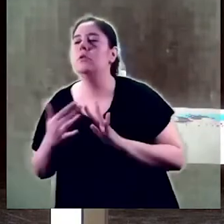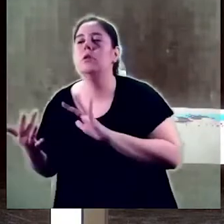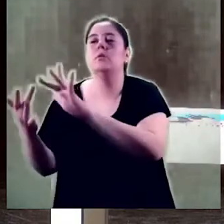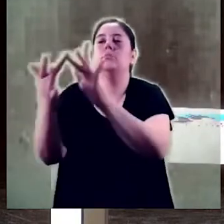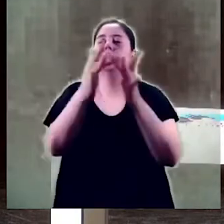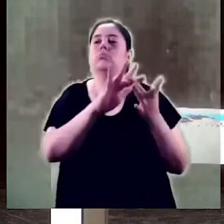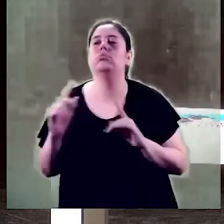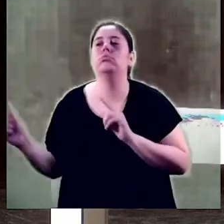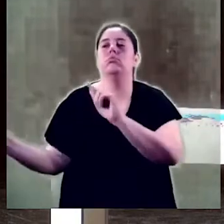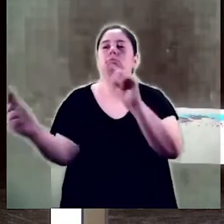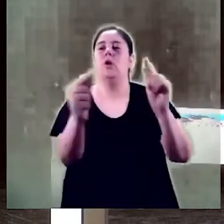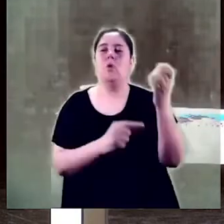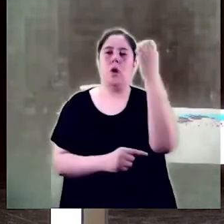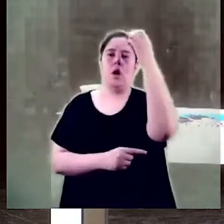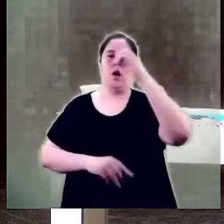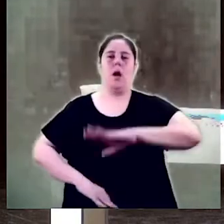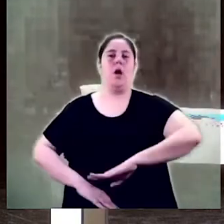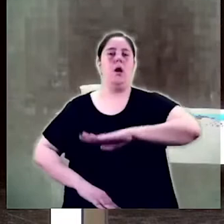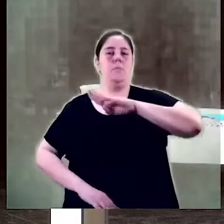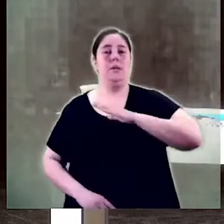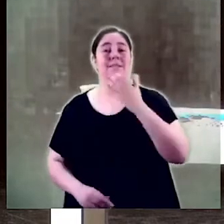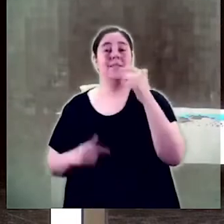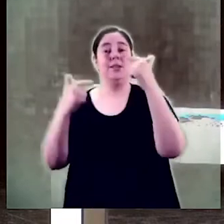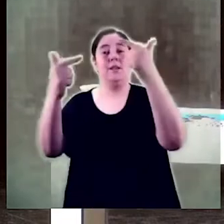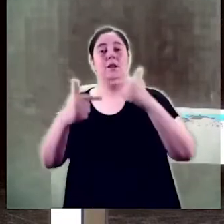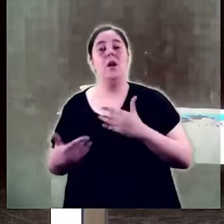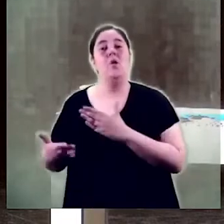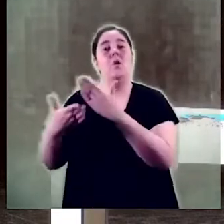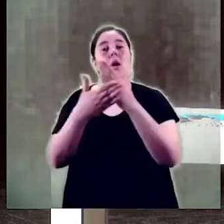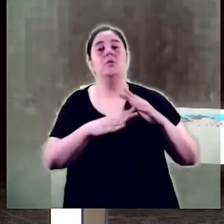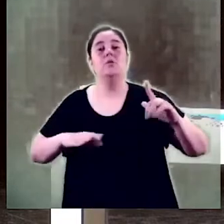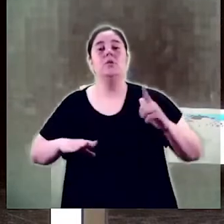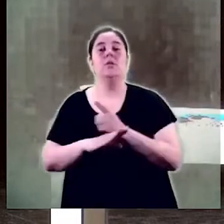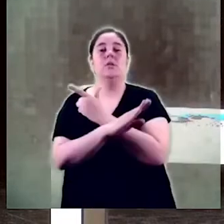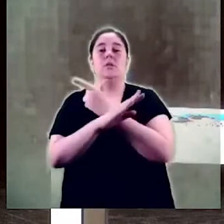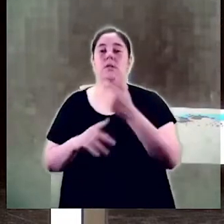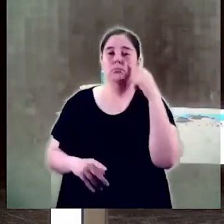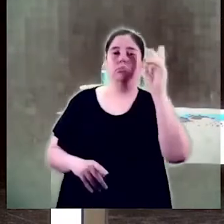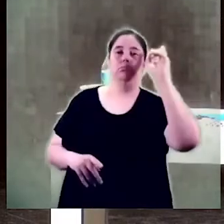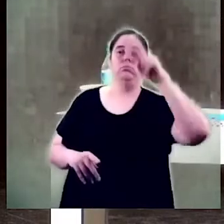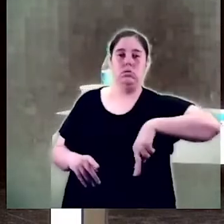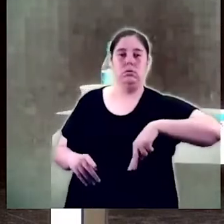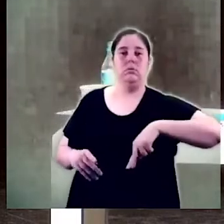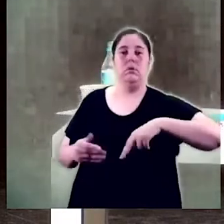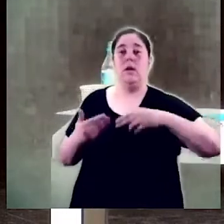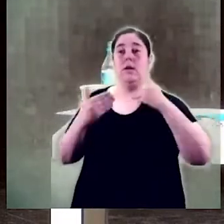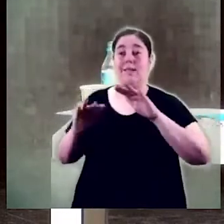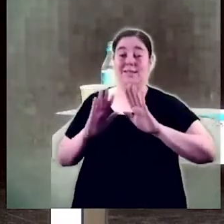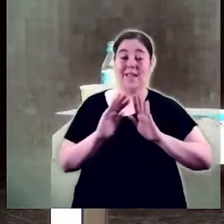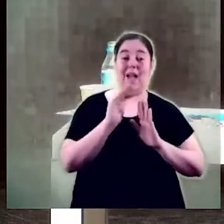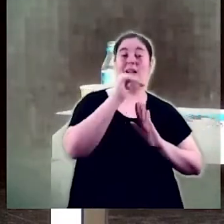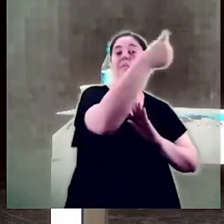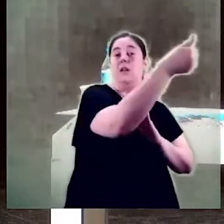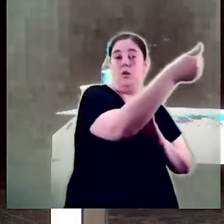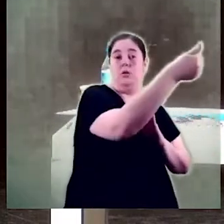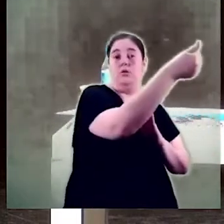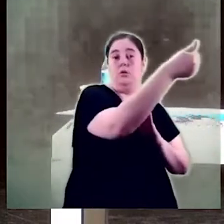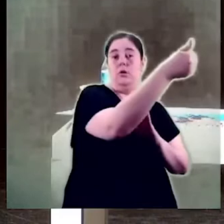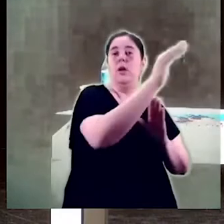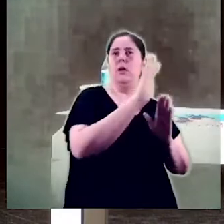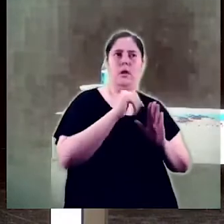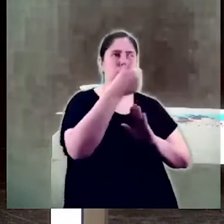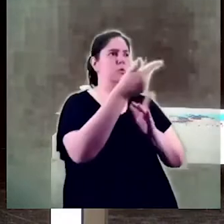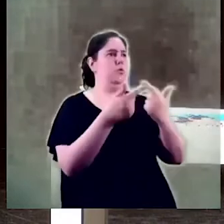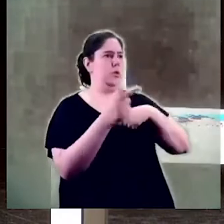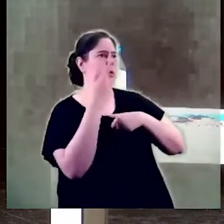La importància d'un grau en estudis de gènere no en tinc cap dubte ens la reconeixeran des d'aquest intercanvi amb un exterior que certament